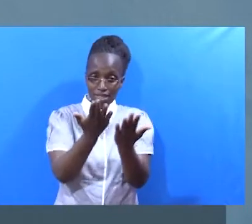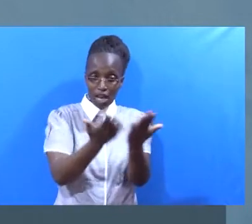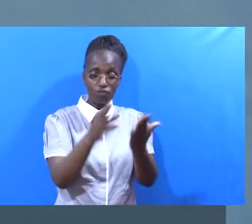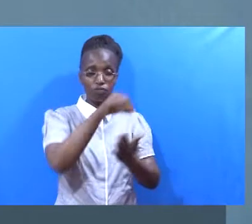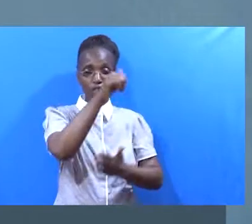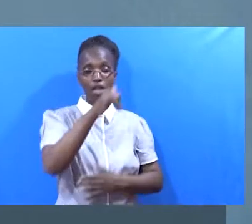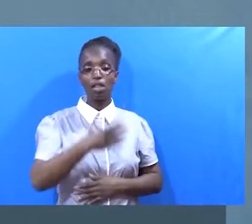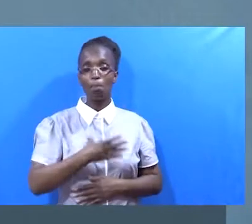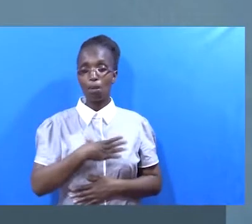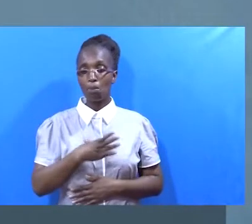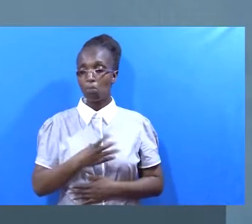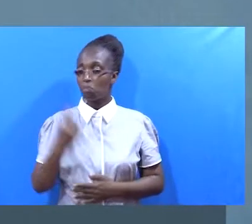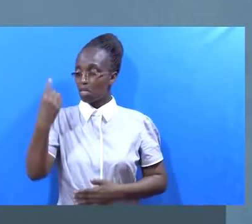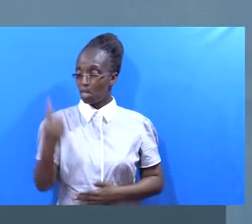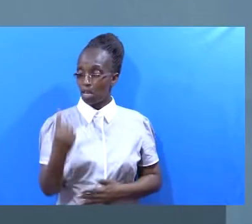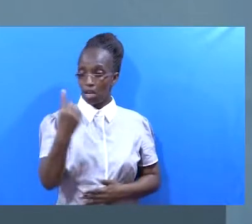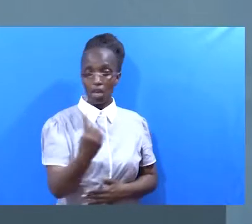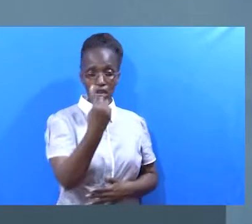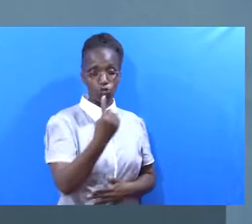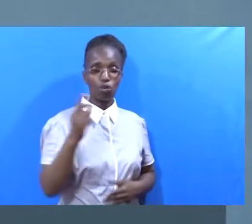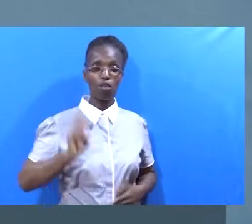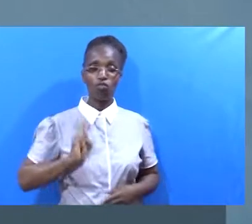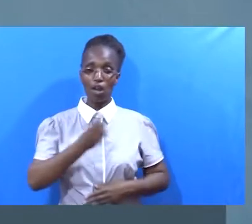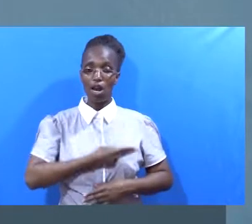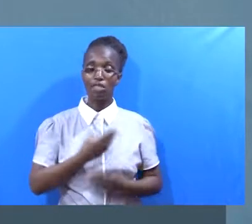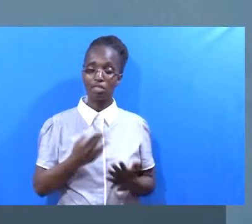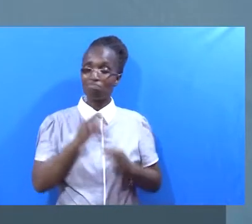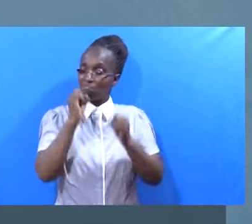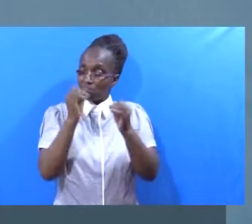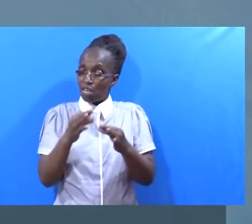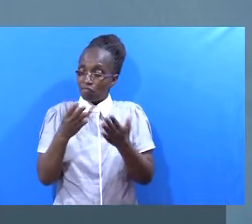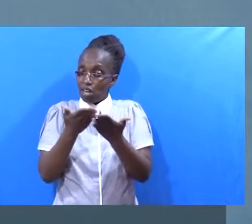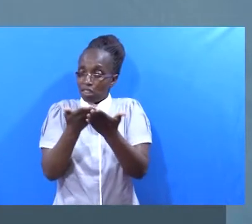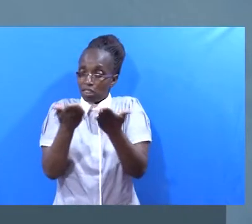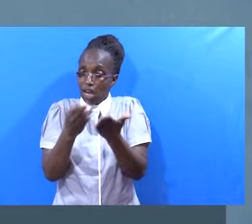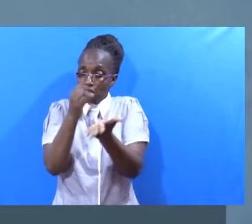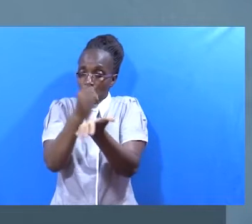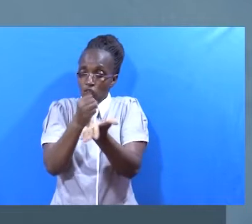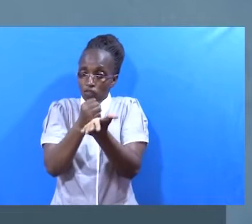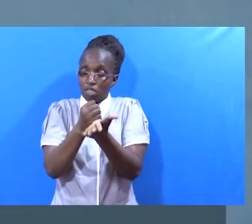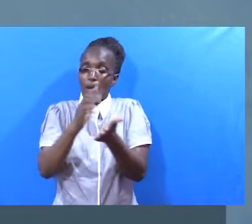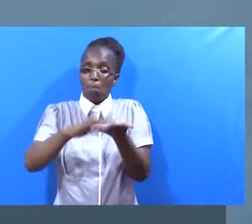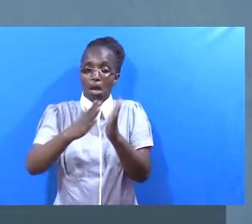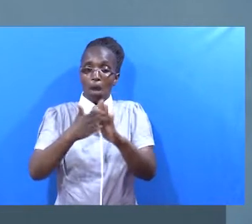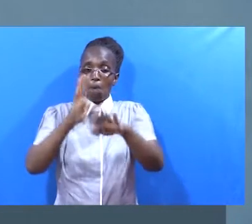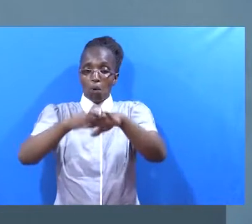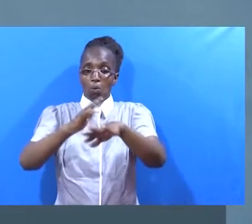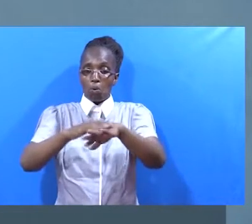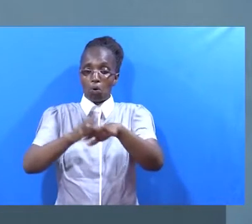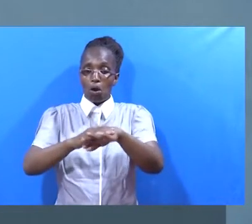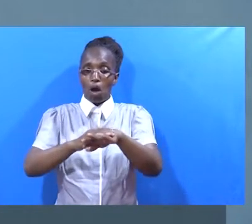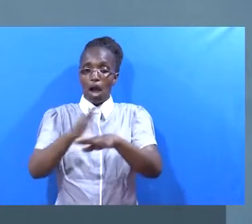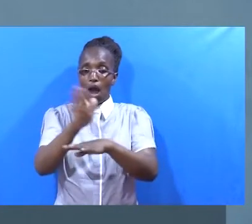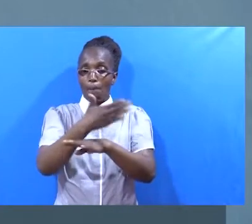Na watumishi wa kutumikia wengine Kila mmoja wetu mahali haliko Kama ni kwa ofisi Ukwa umtumishi